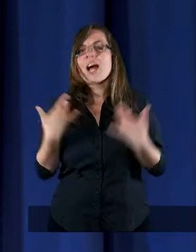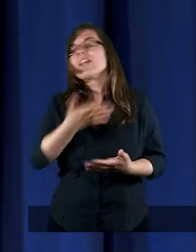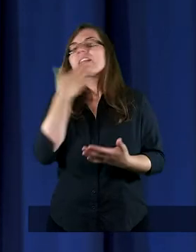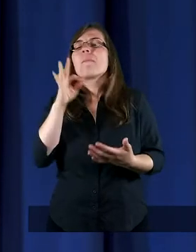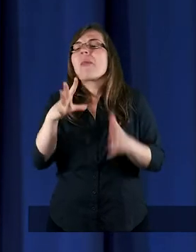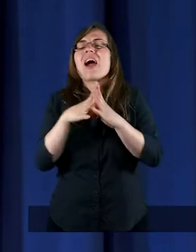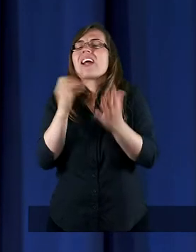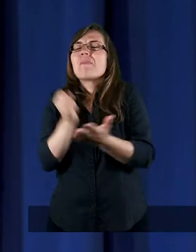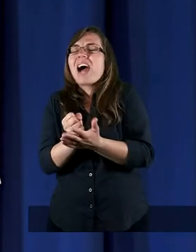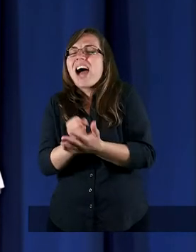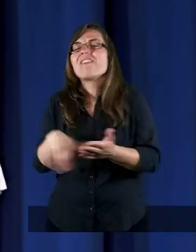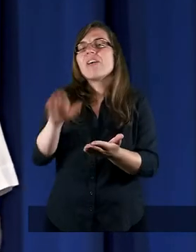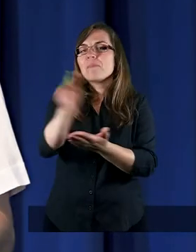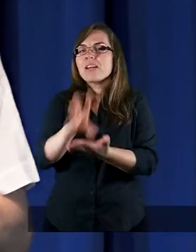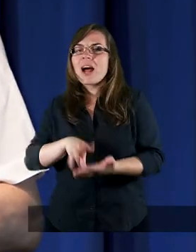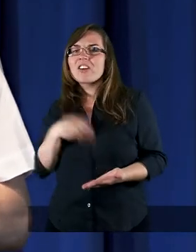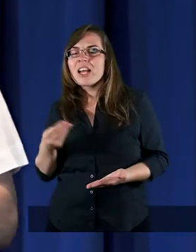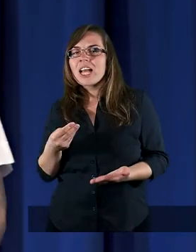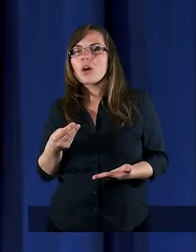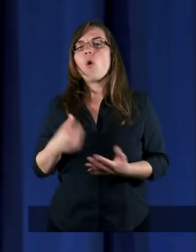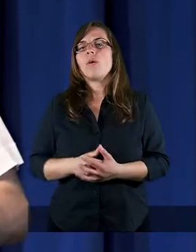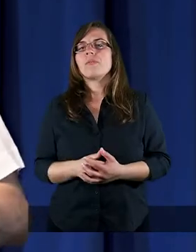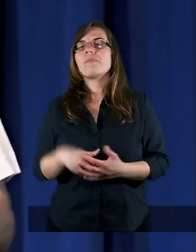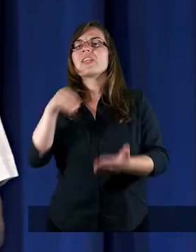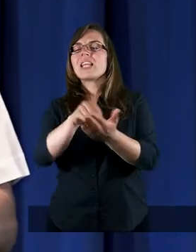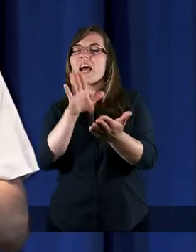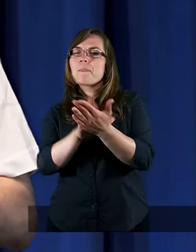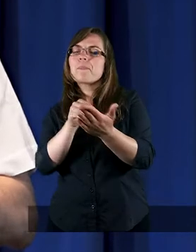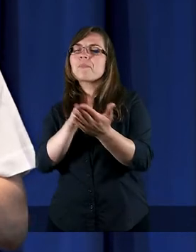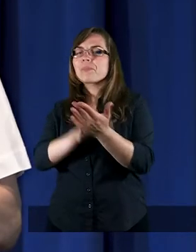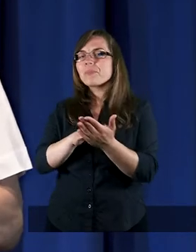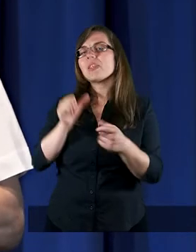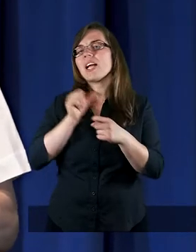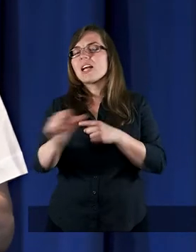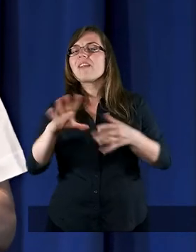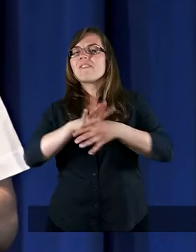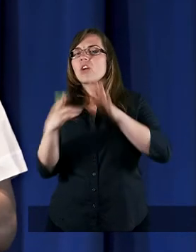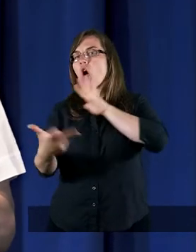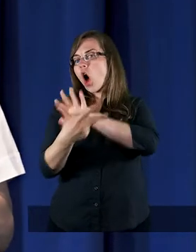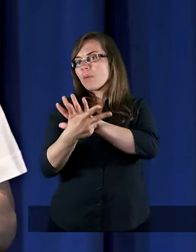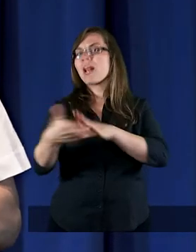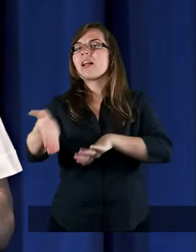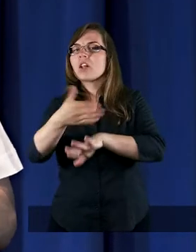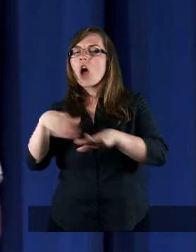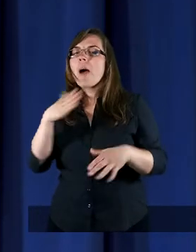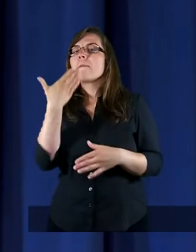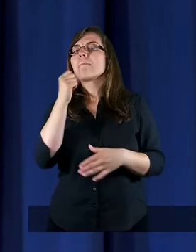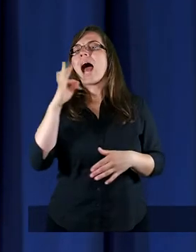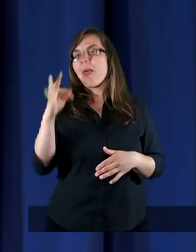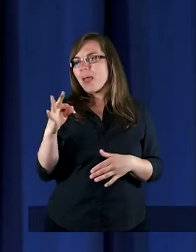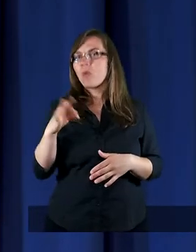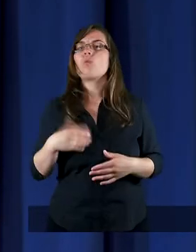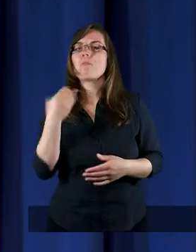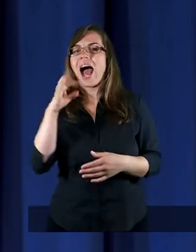prawd biblijnych zapisana jest w XVIII rozdziale Ewangelii Mateusza.